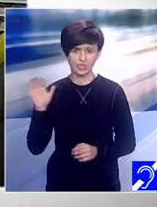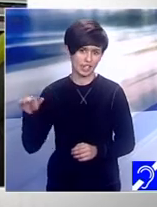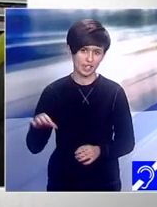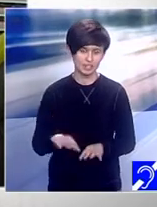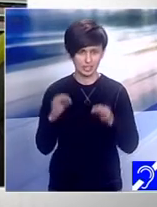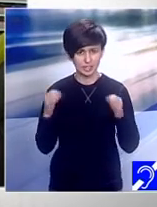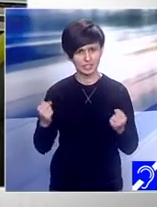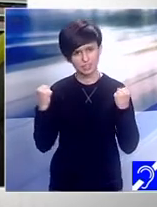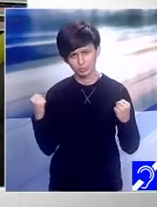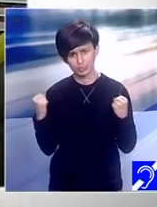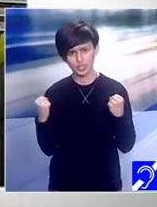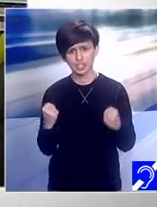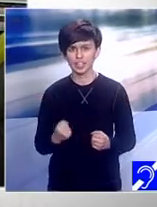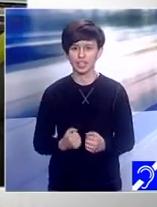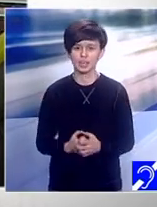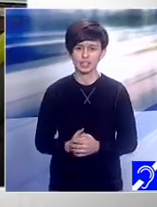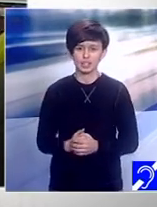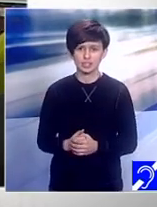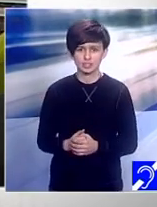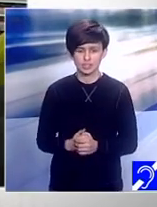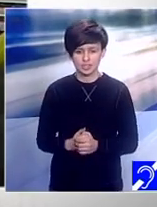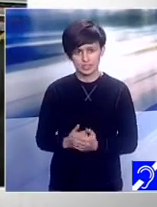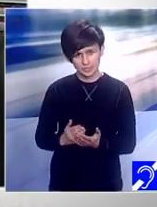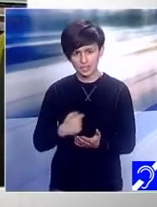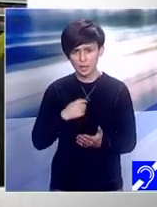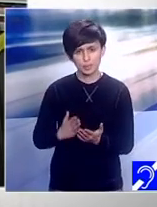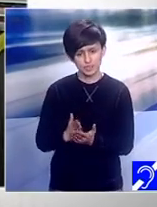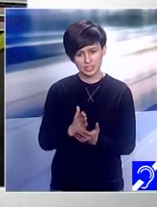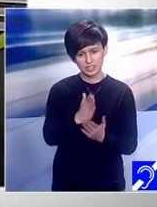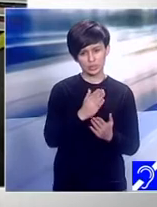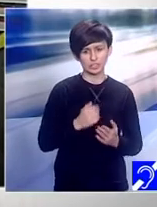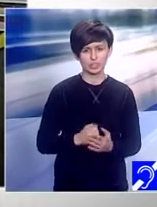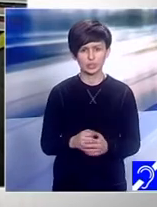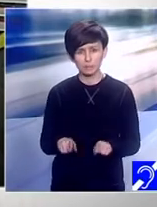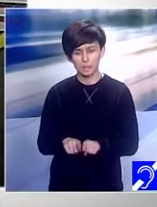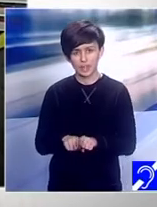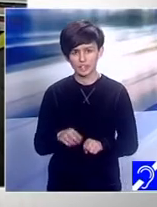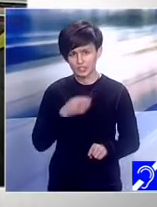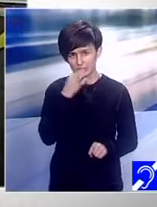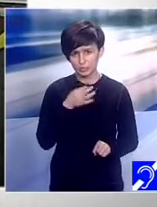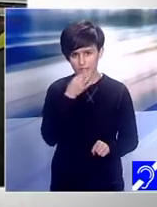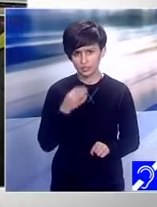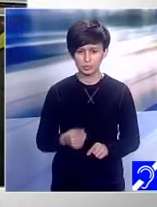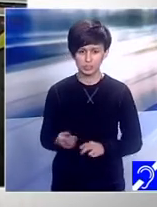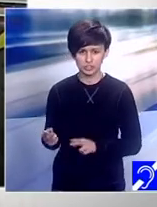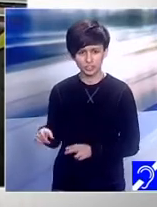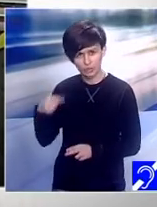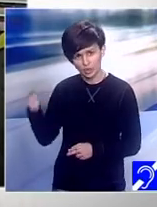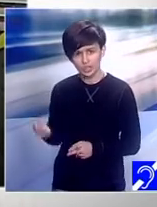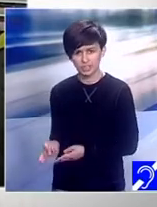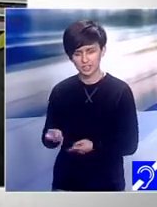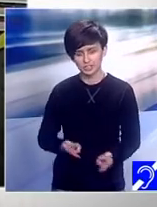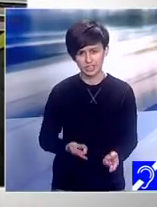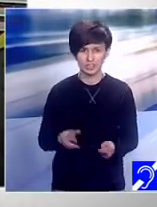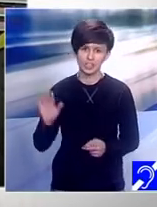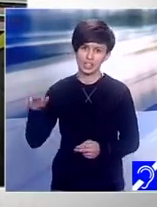spui, așa cum a spus și Adina și cum sunt convins că ne vor mai spune și ceilalți invitații ai zilei. Ai două șanse, să faci